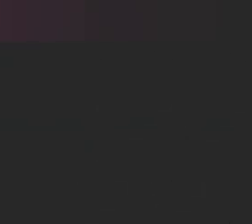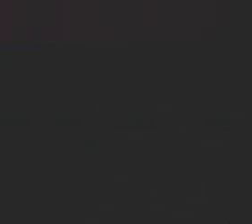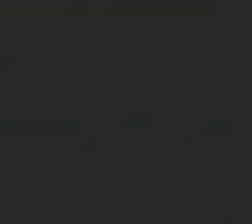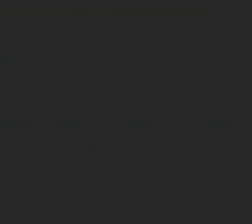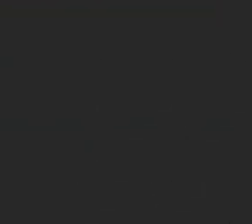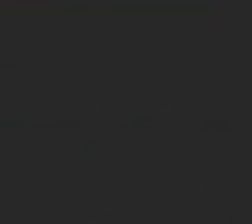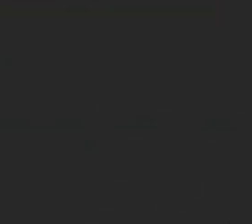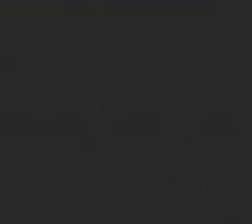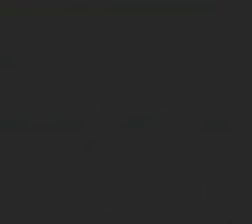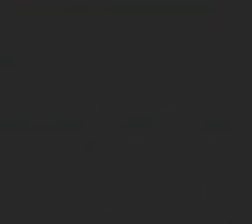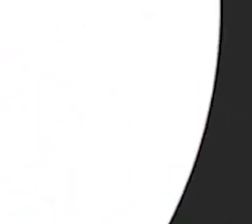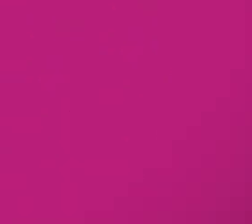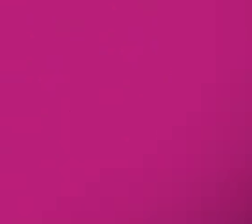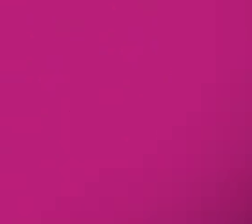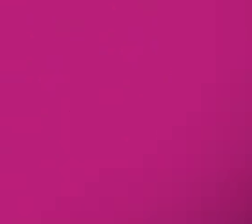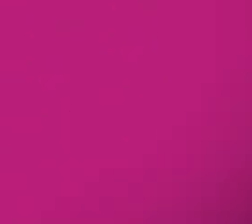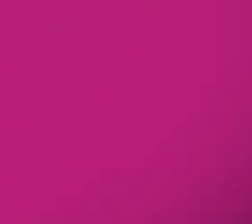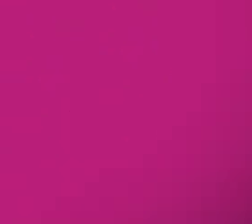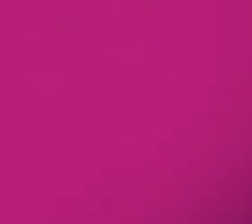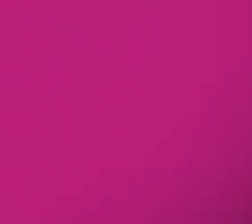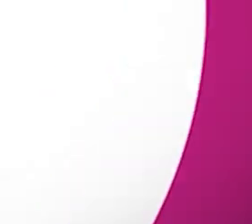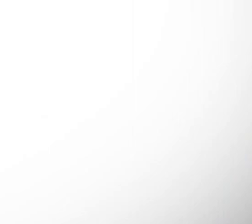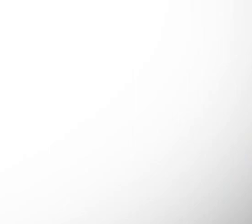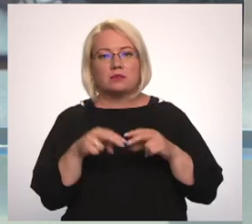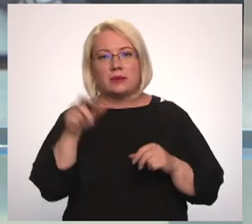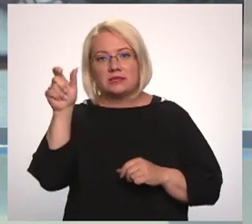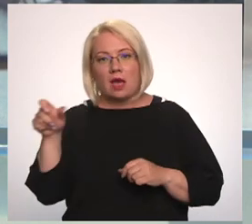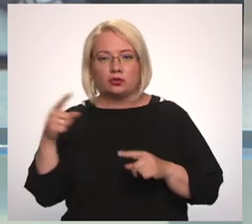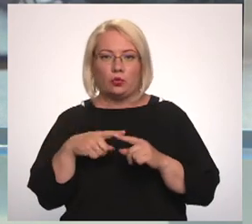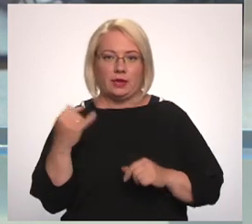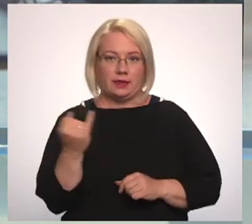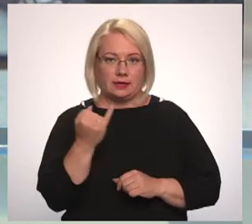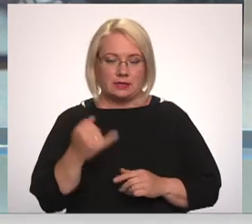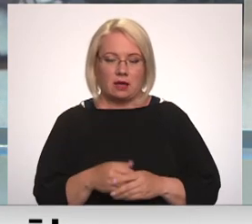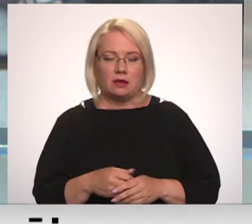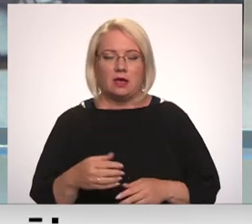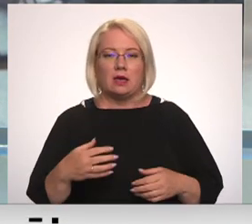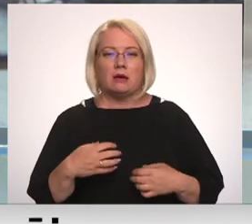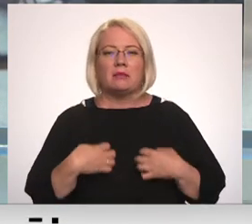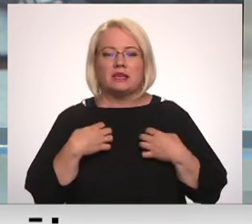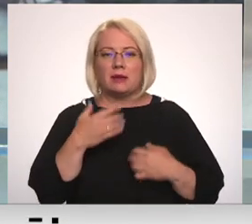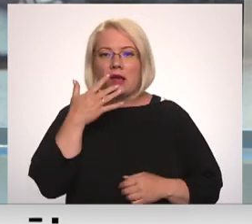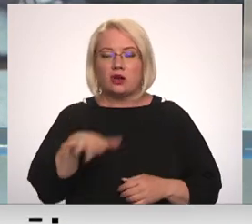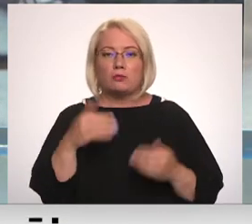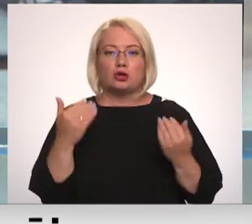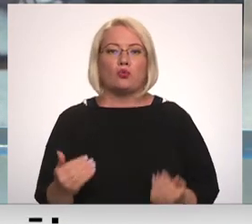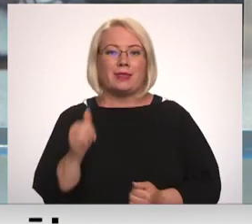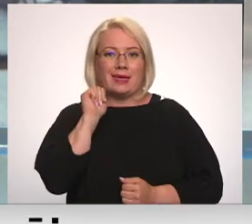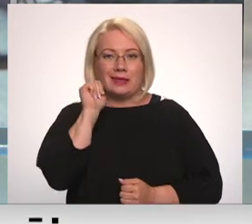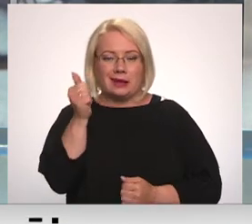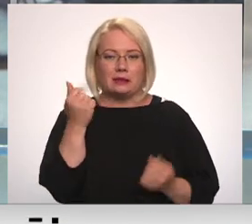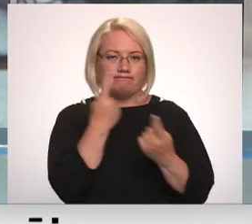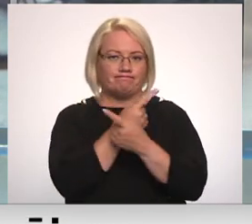Re, visi ēters ir te! Ekstremālāk ārstumās šodien un rīt Latvijā izsludināts